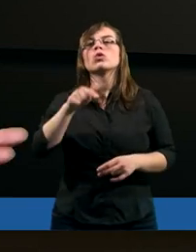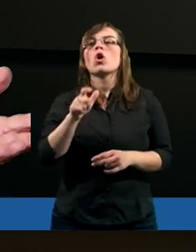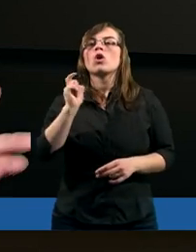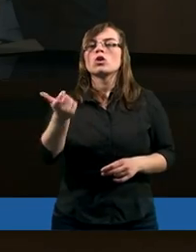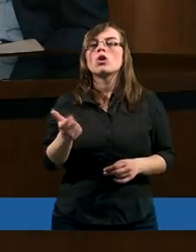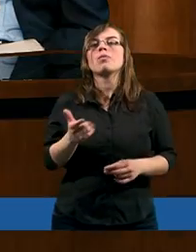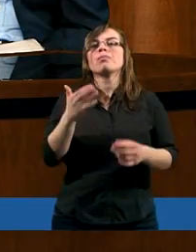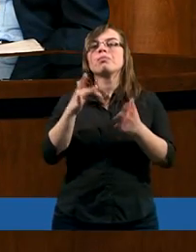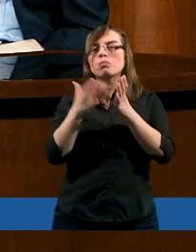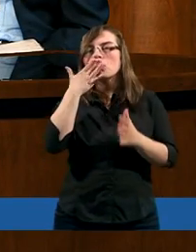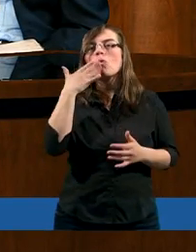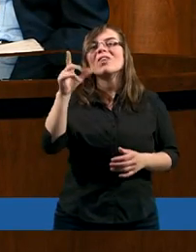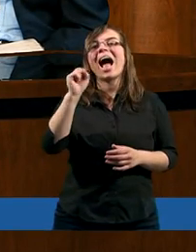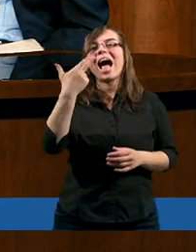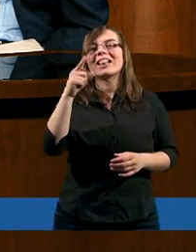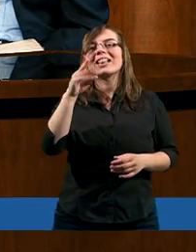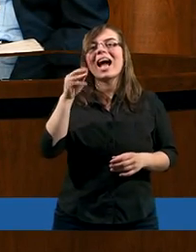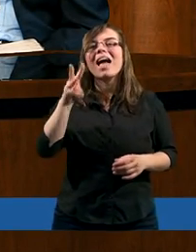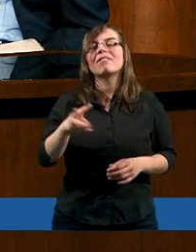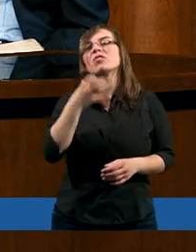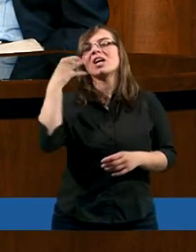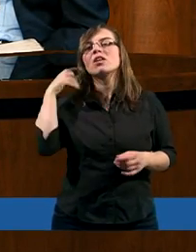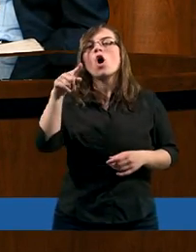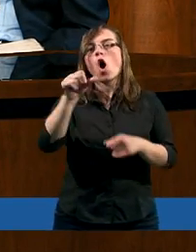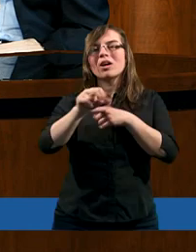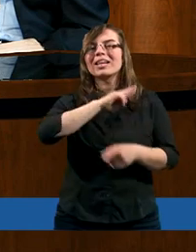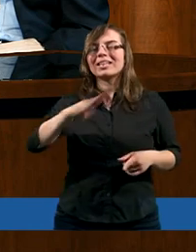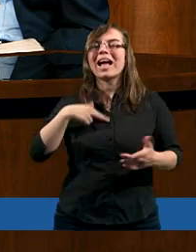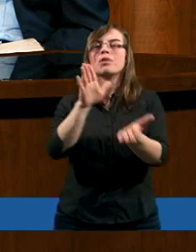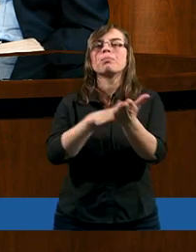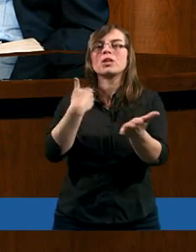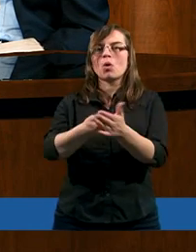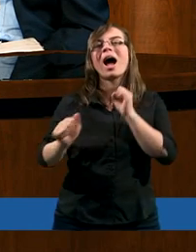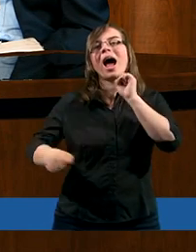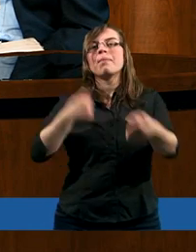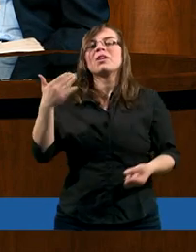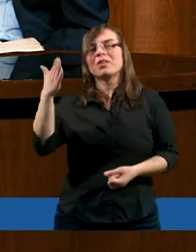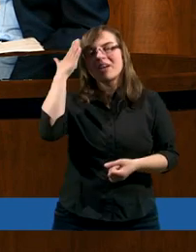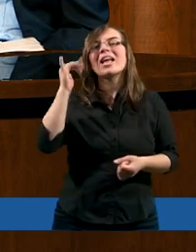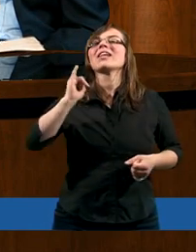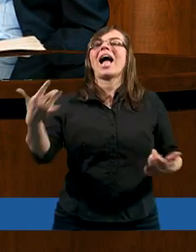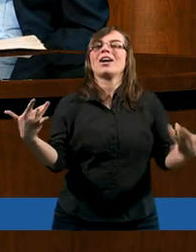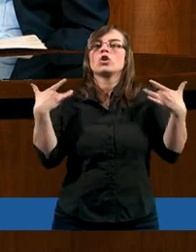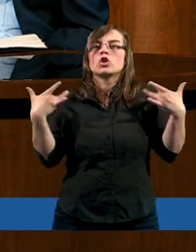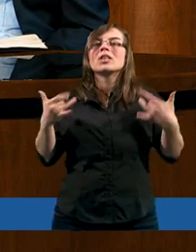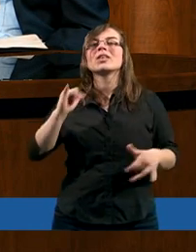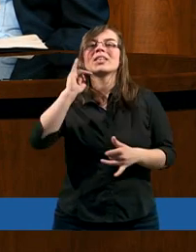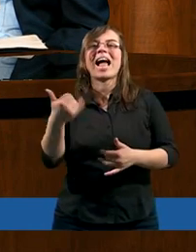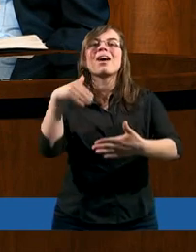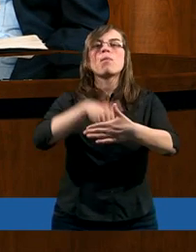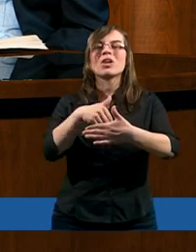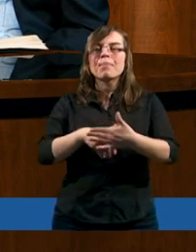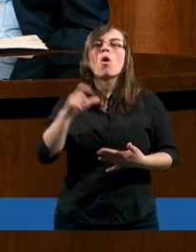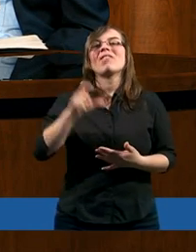To, co mówił Andreas wcześniej, on jest naszym przykładem, abyśmy wiedzieli, jak żyć